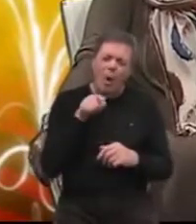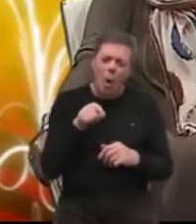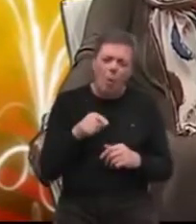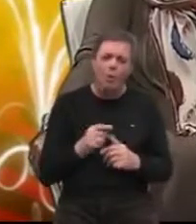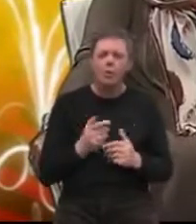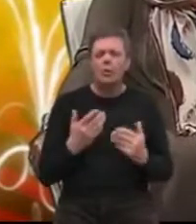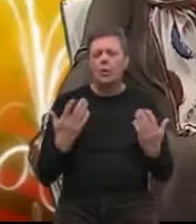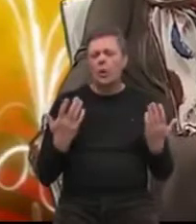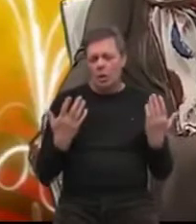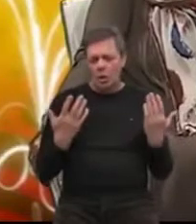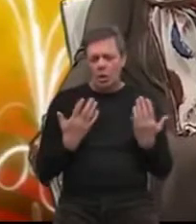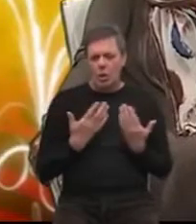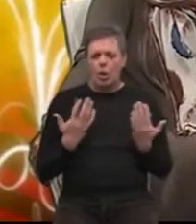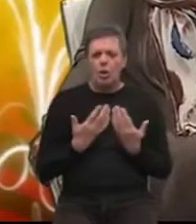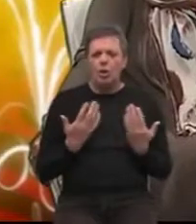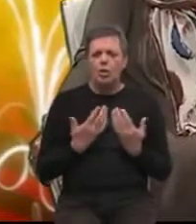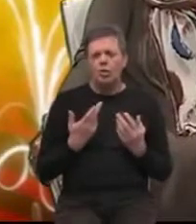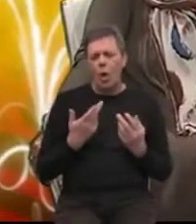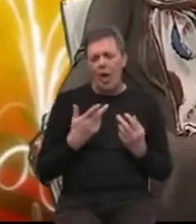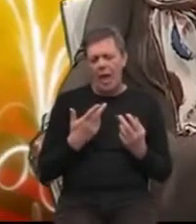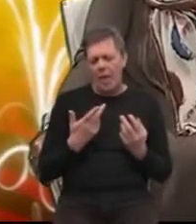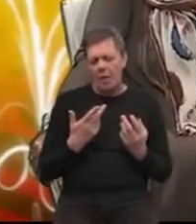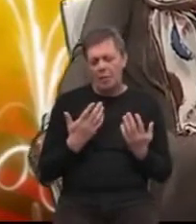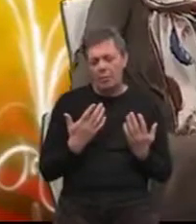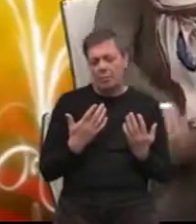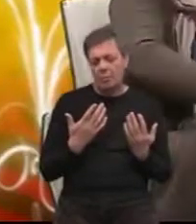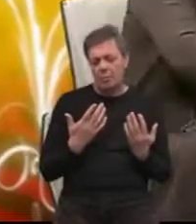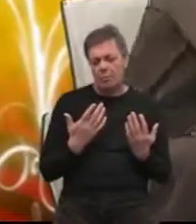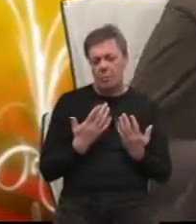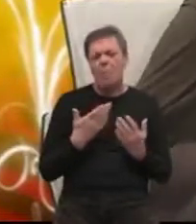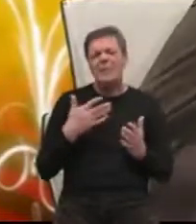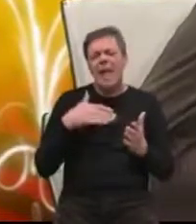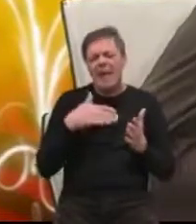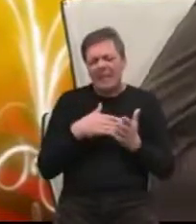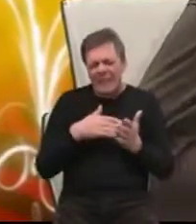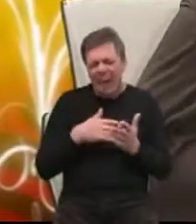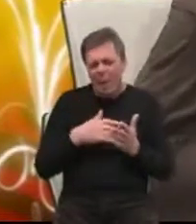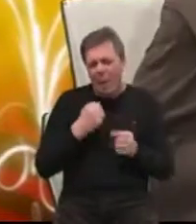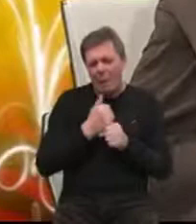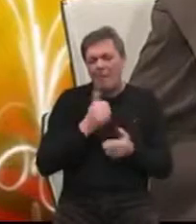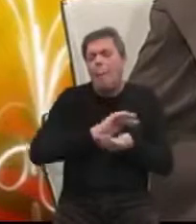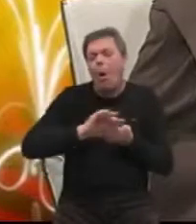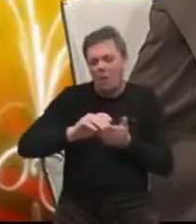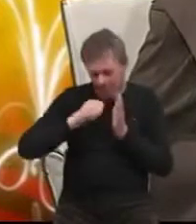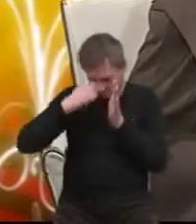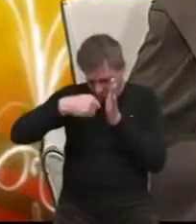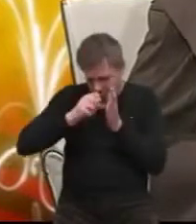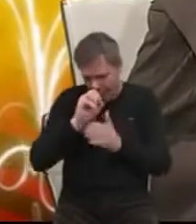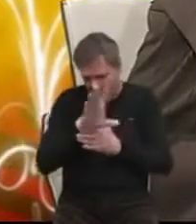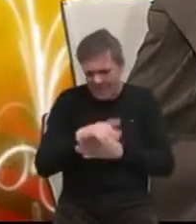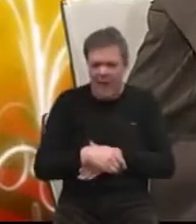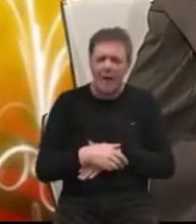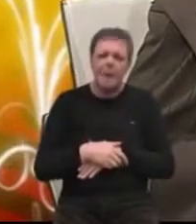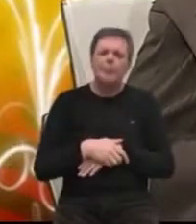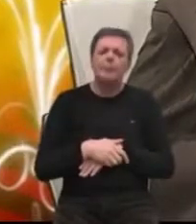stvar koja bi se trebalo, naravno, napraviti na posebna emisija, jer se ne može sve u